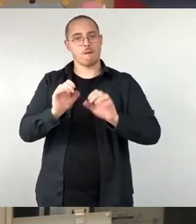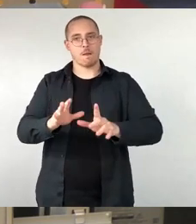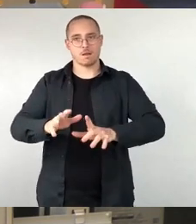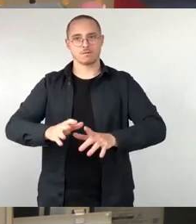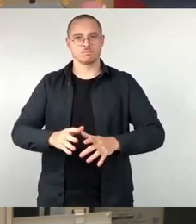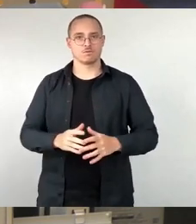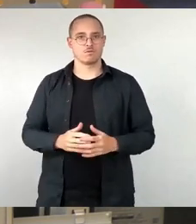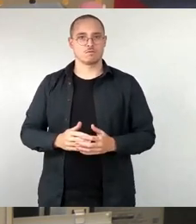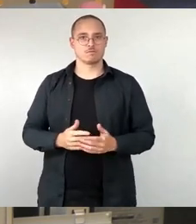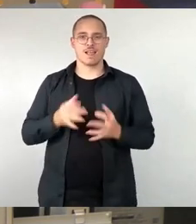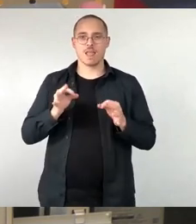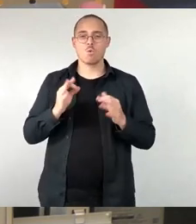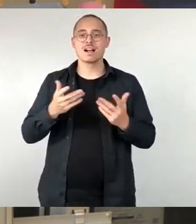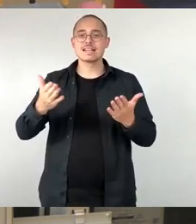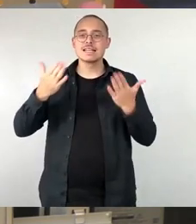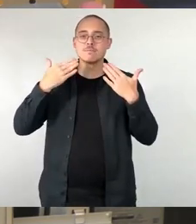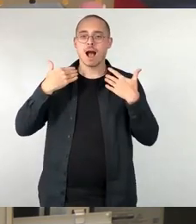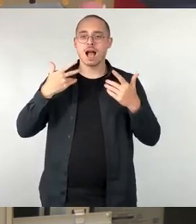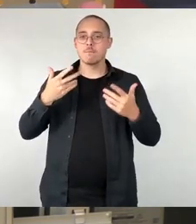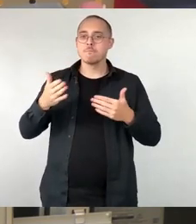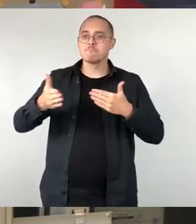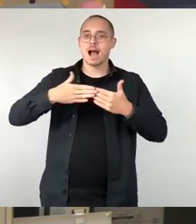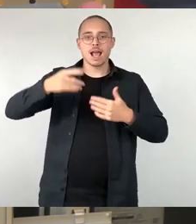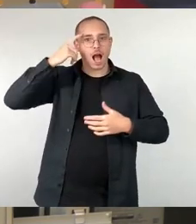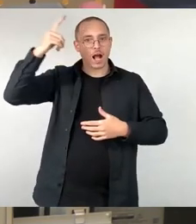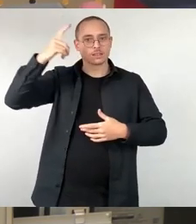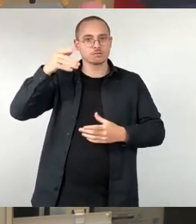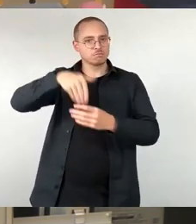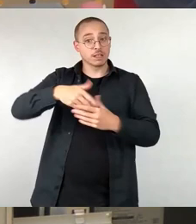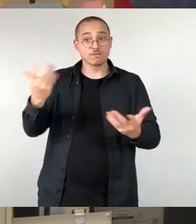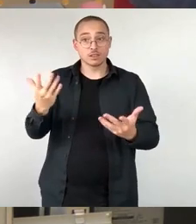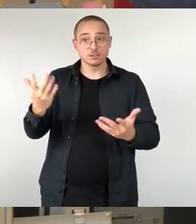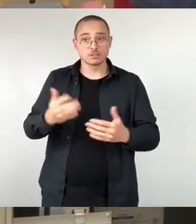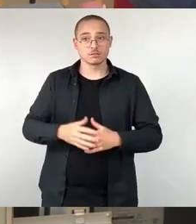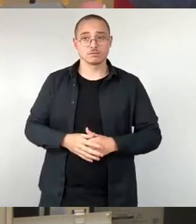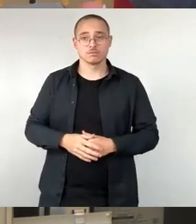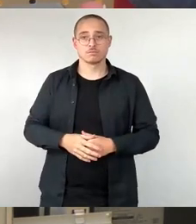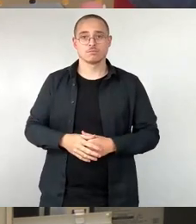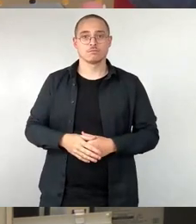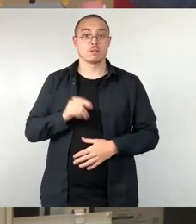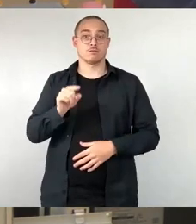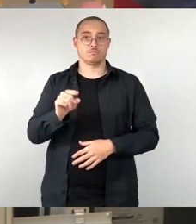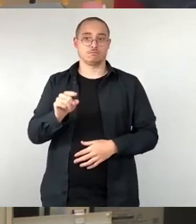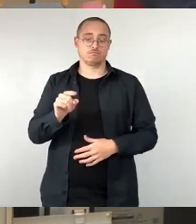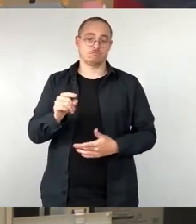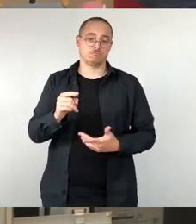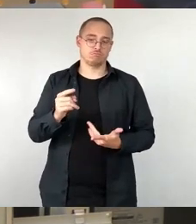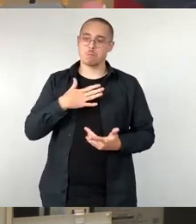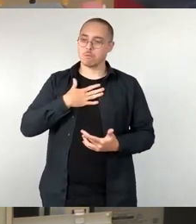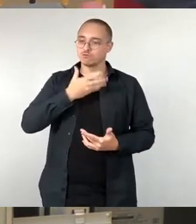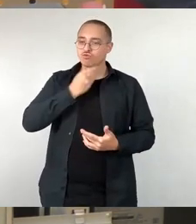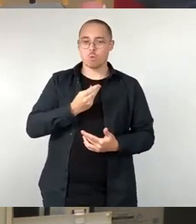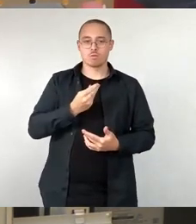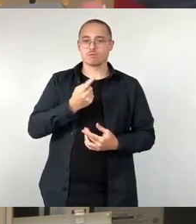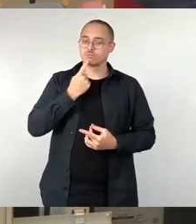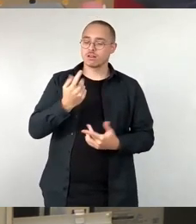ein Klimabeirat ist oder was wir heute beschließen. Der Klimabeirat, ich sage das immer so schön, ist eins von